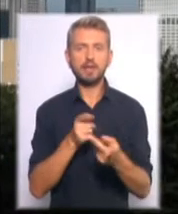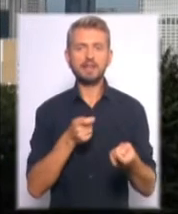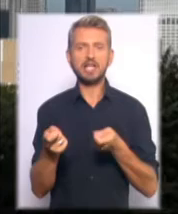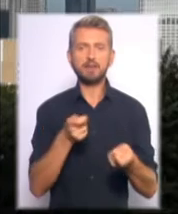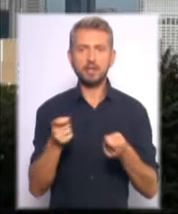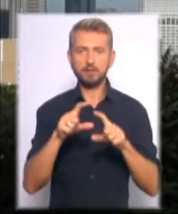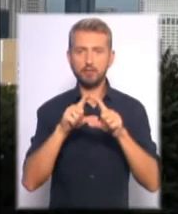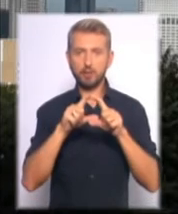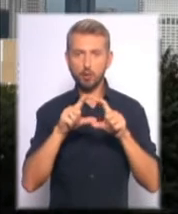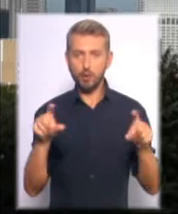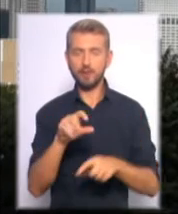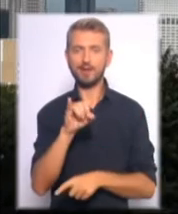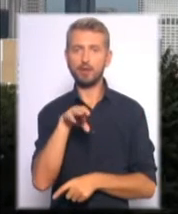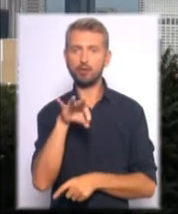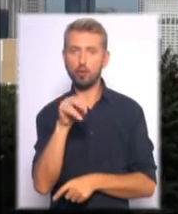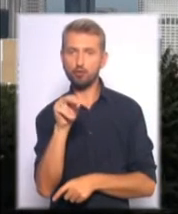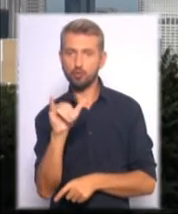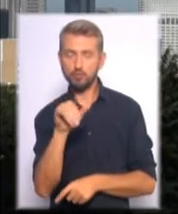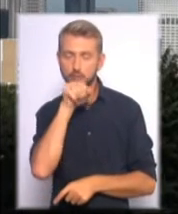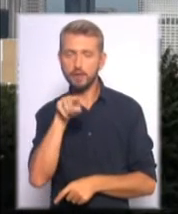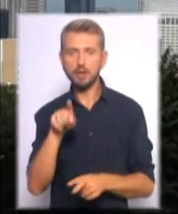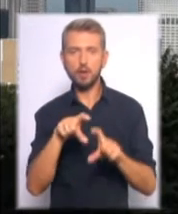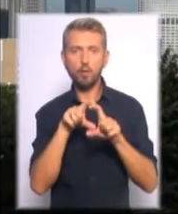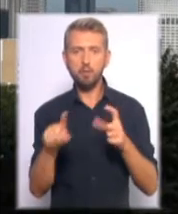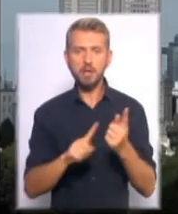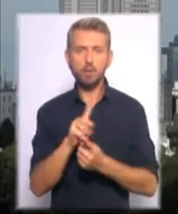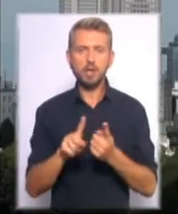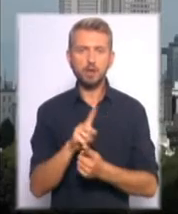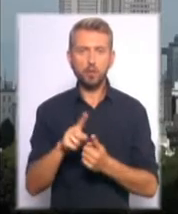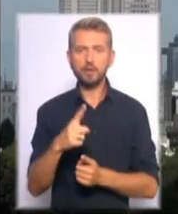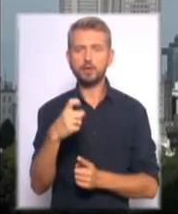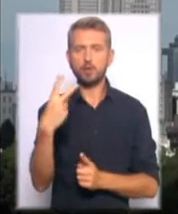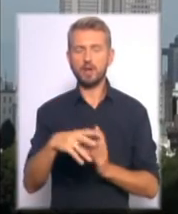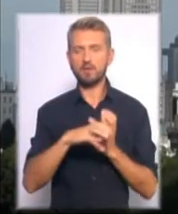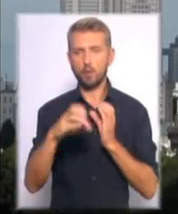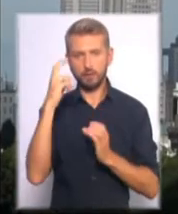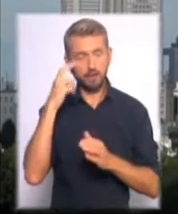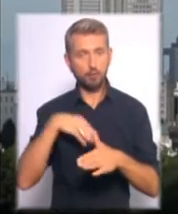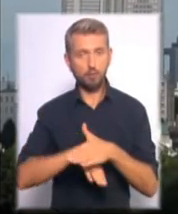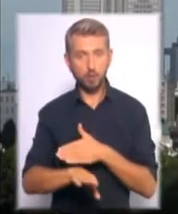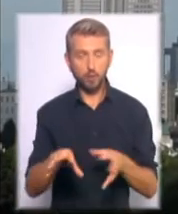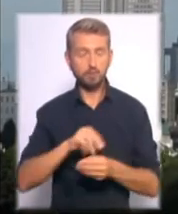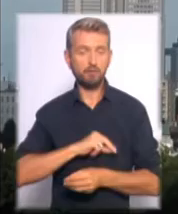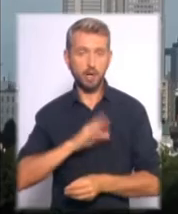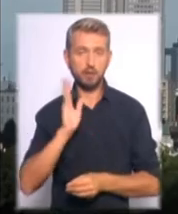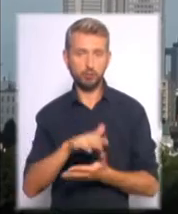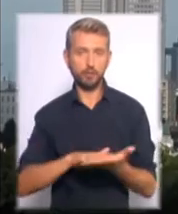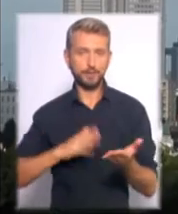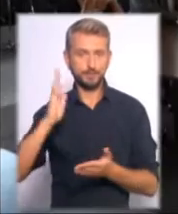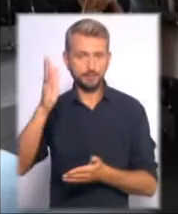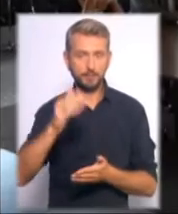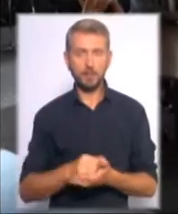ІТОЧУ. Завдяки цій компанії вже модернізовані 120 вагонів столичного метрополітену, тож співпраця триватиме надалі.